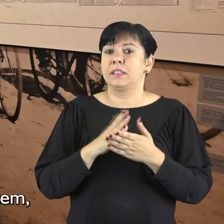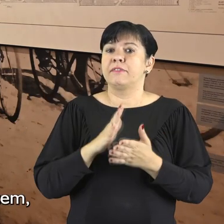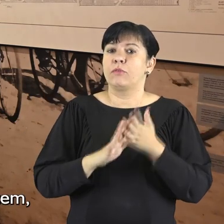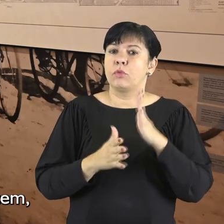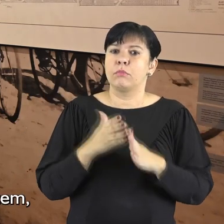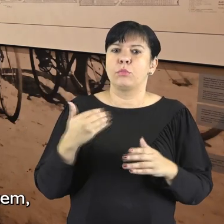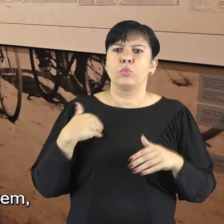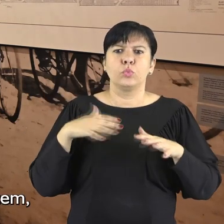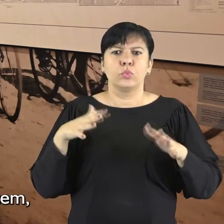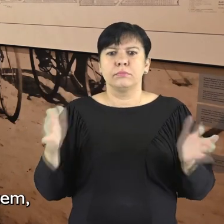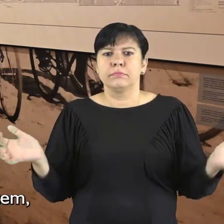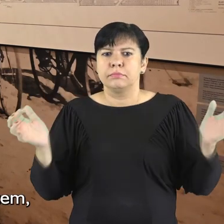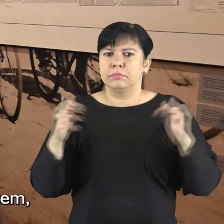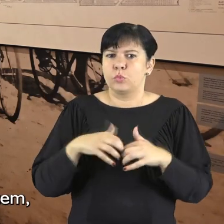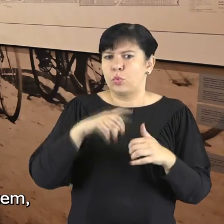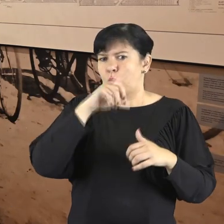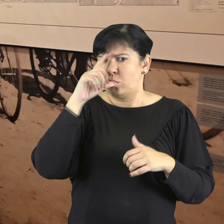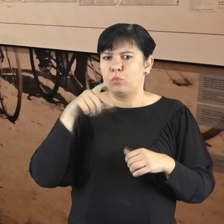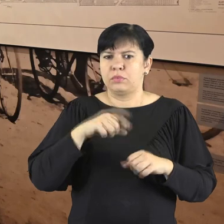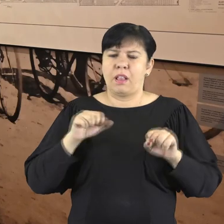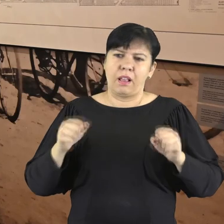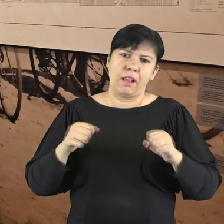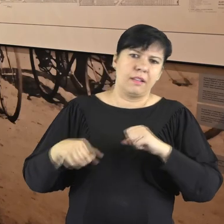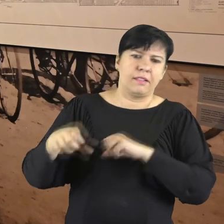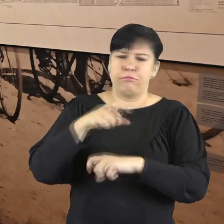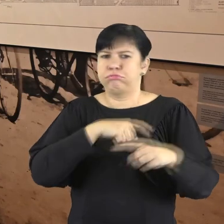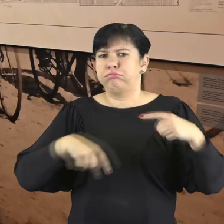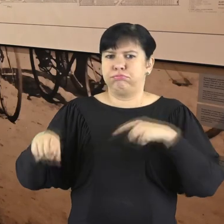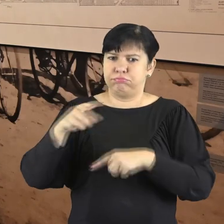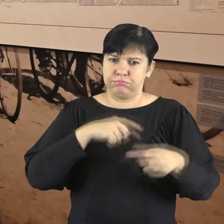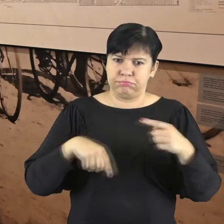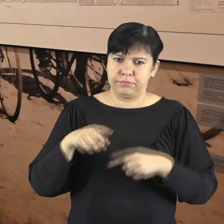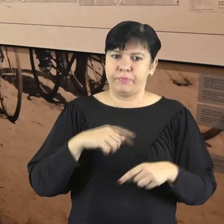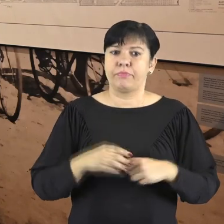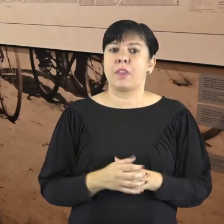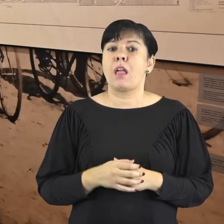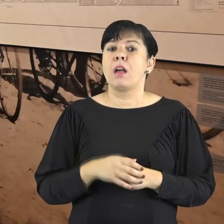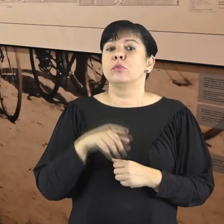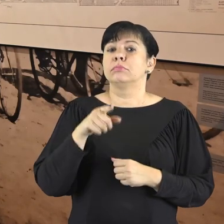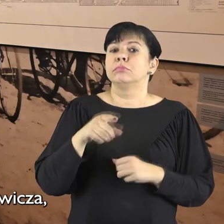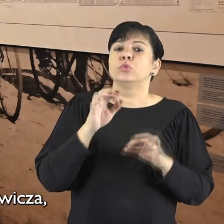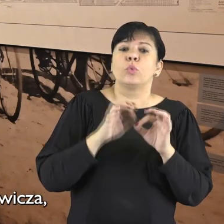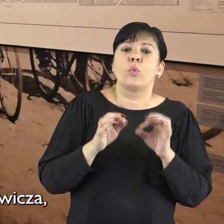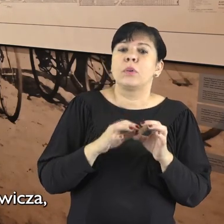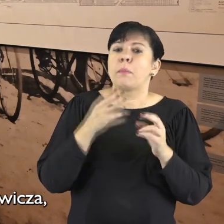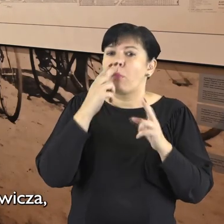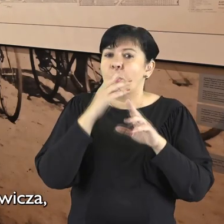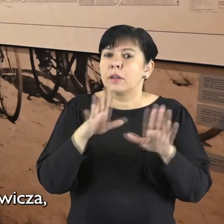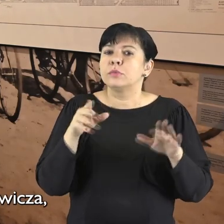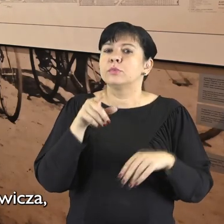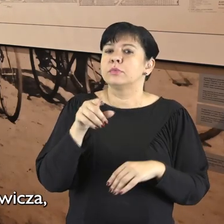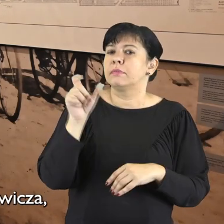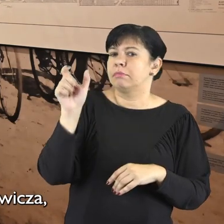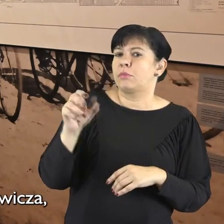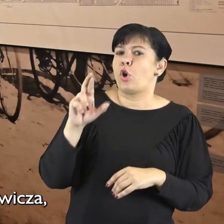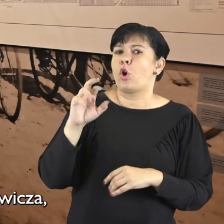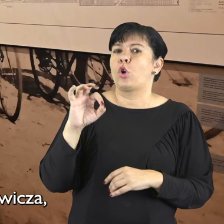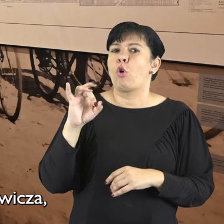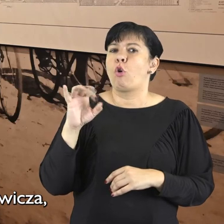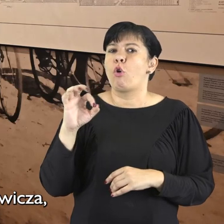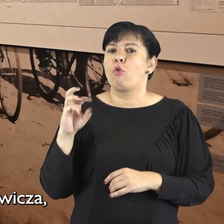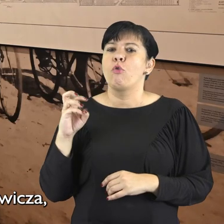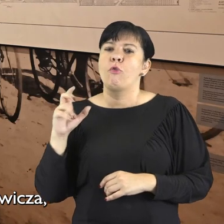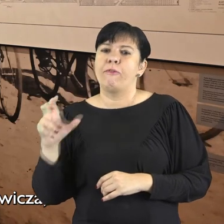międzywojennym, stały się miejscem, gdzie łodzianie mogli aktywnie spędzić czas. Szczególne miejsce na